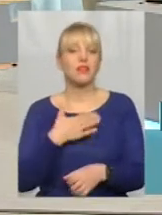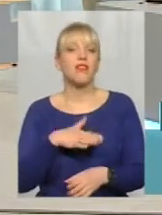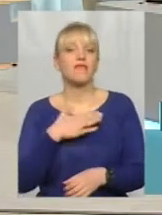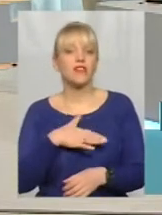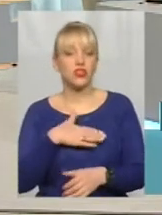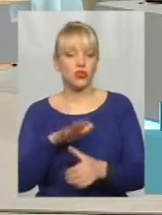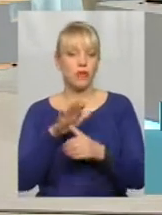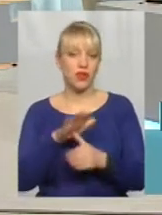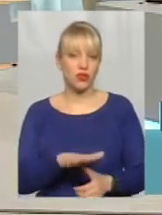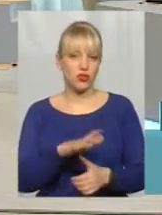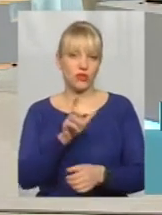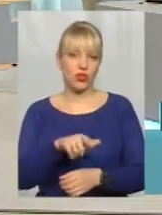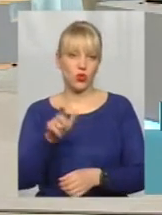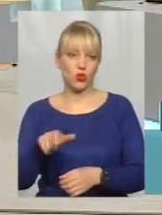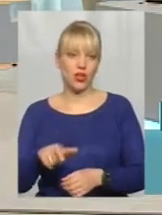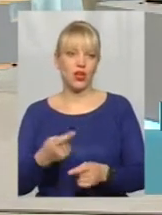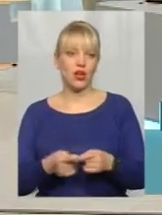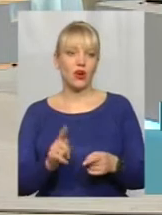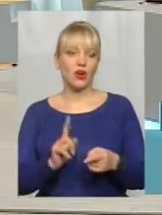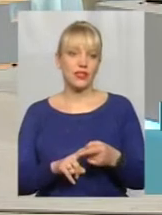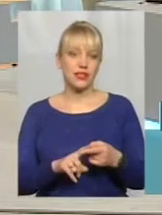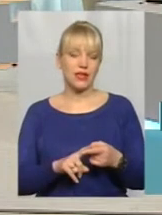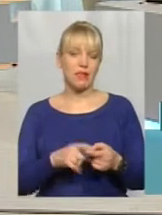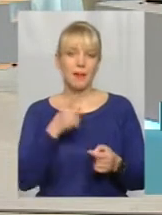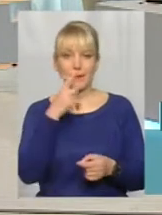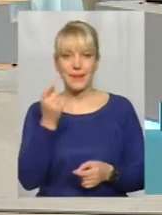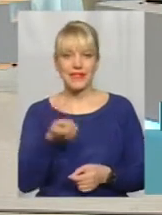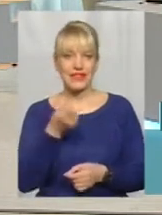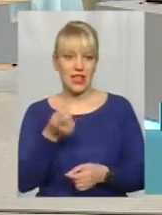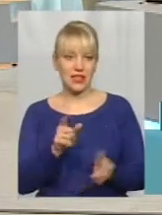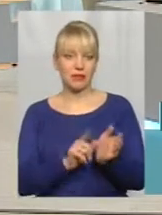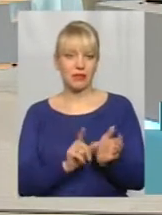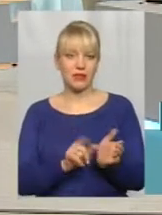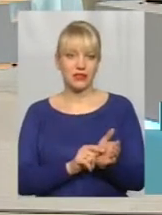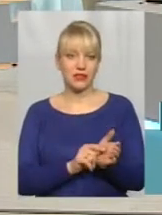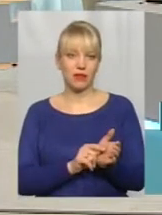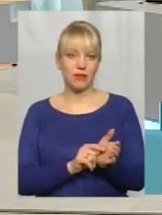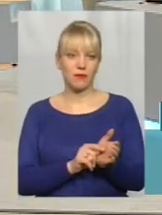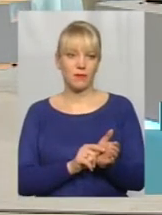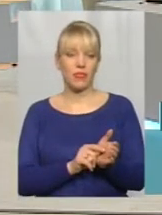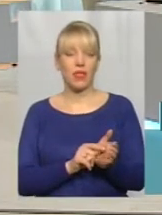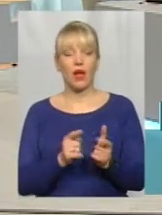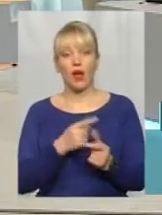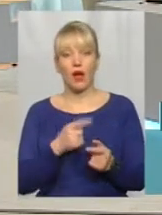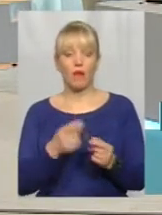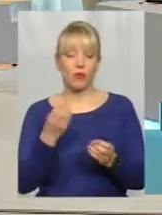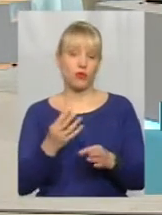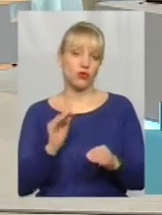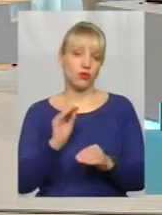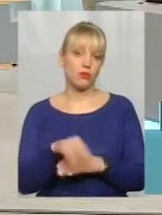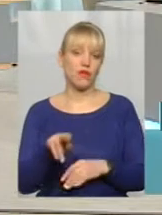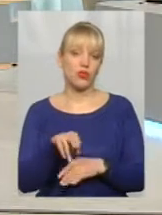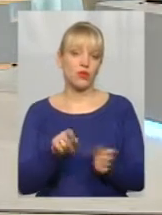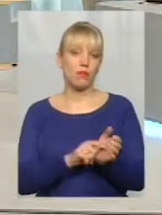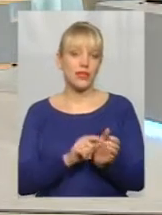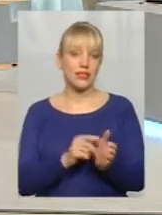принижувати людей оцими мізерними пенсіями, або просто до пенсії додати певну